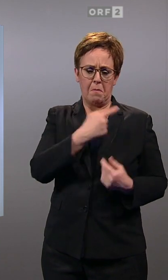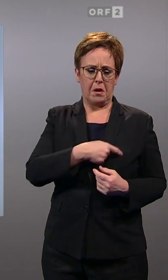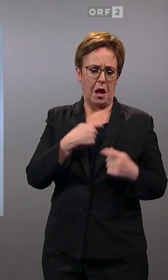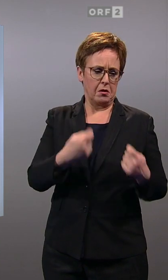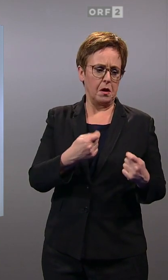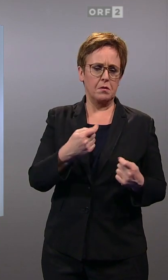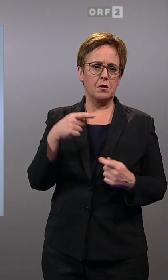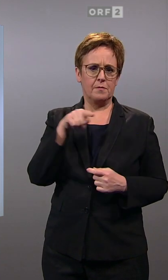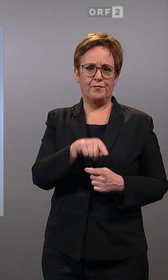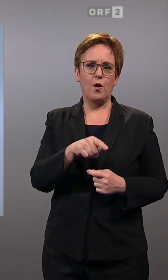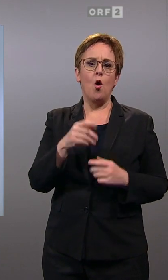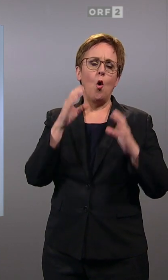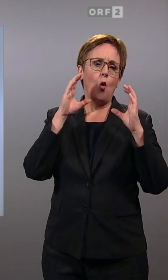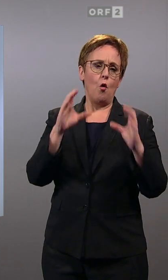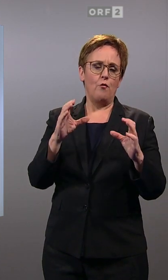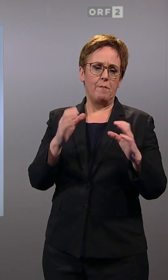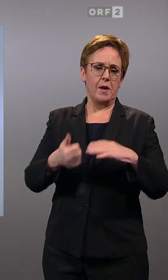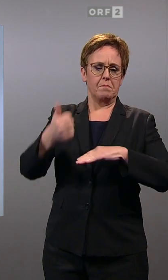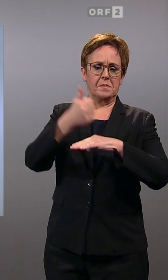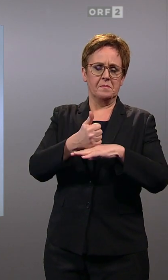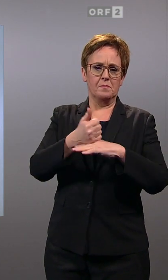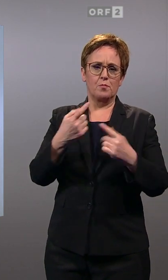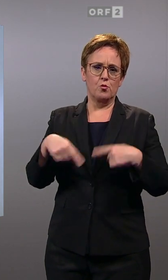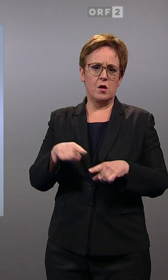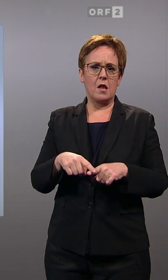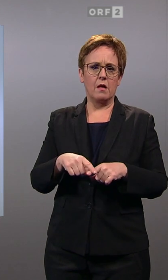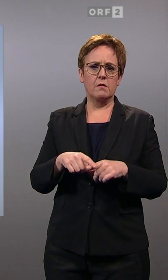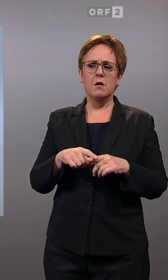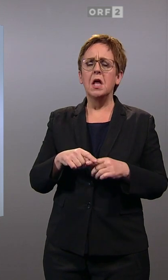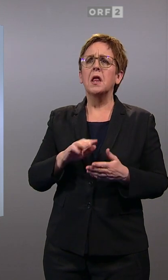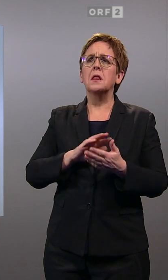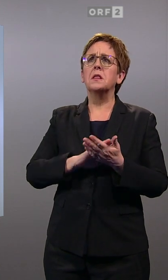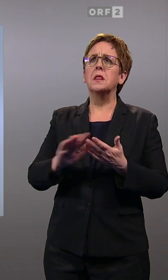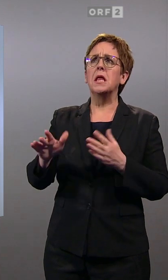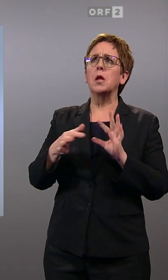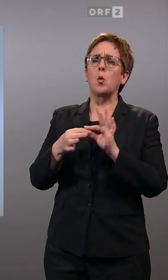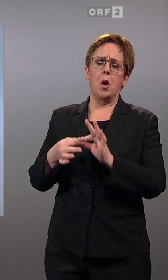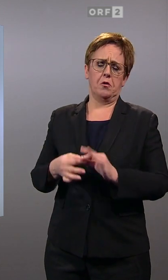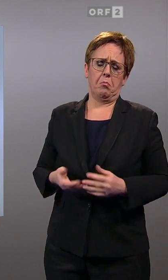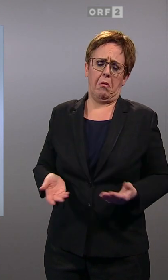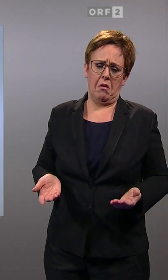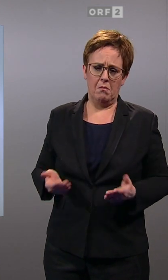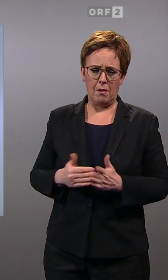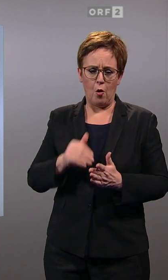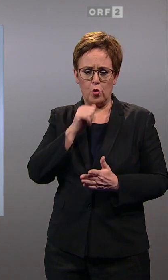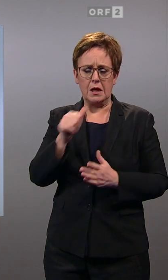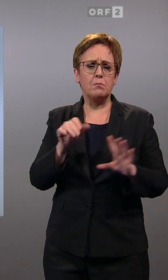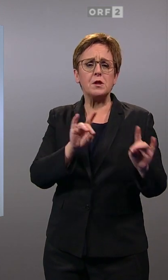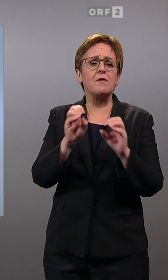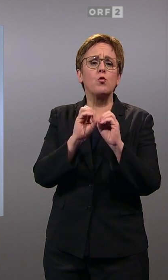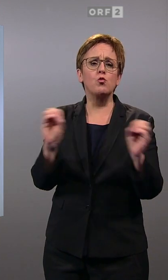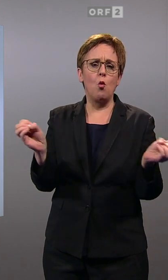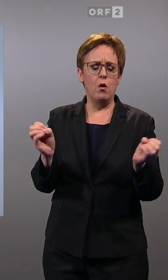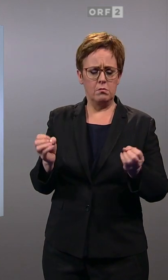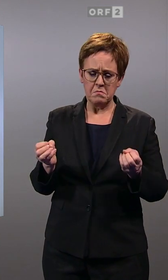gibt. Und gerade in den ÖVP-dominierten Bundesländern hat man sich nie mit dem Thema Koalition, Arbeitsübereinkommen überhaupt beschäftigt.